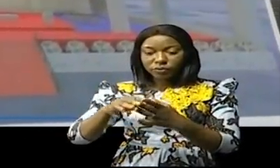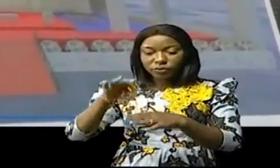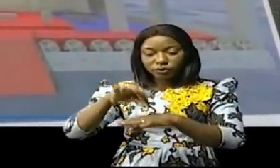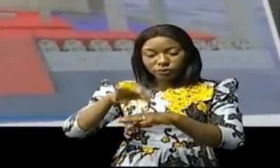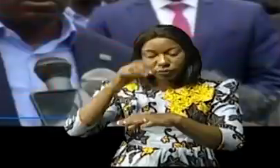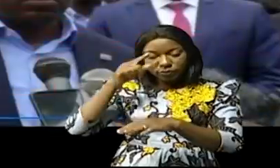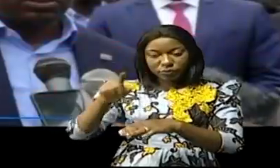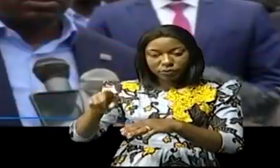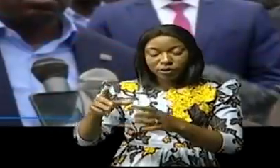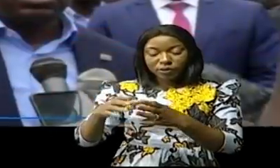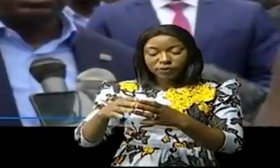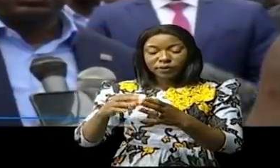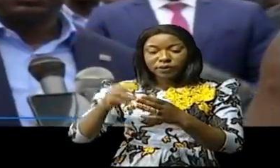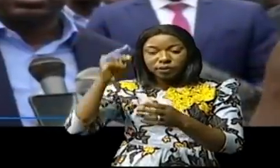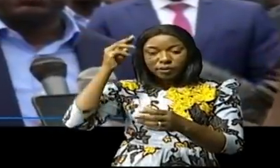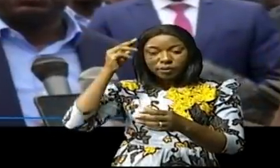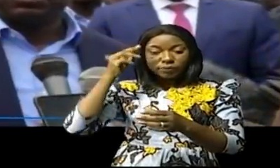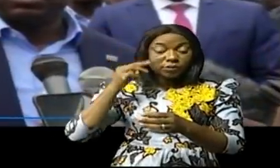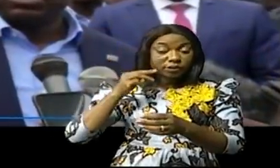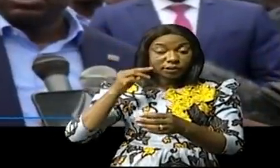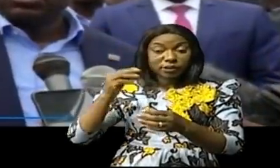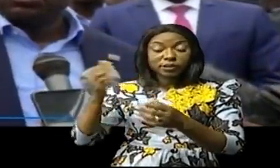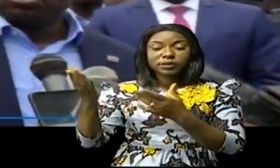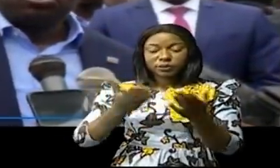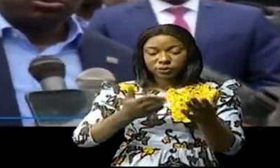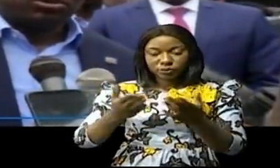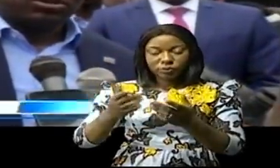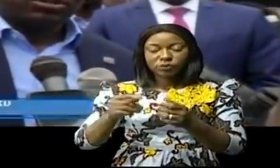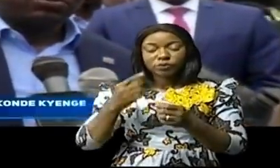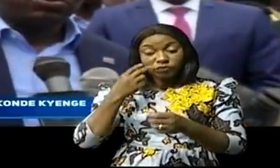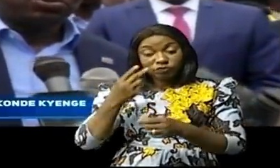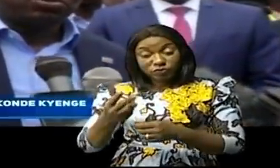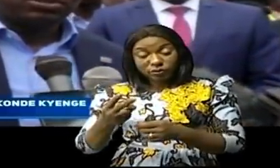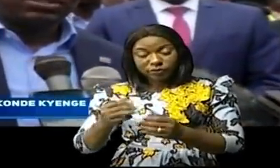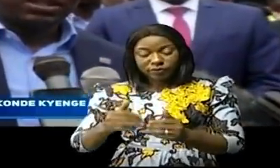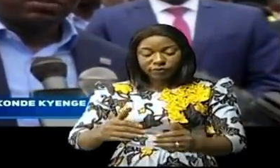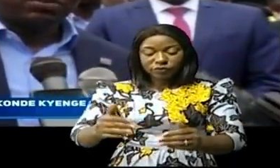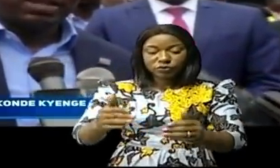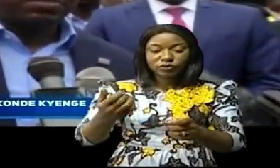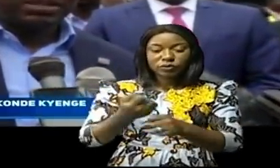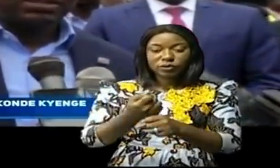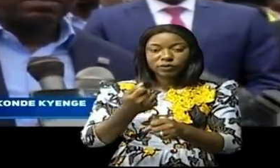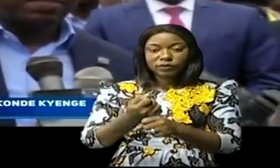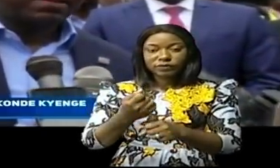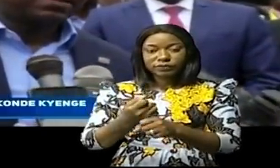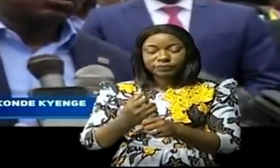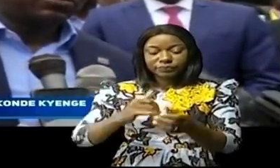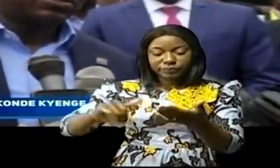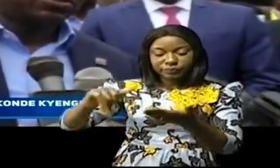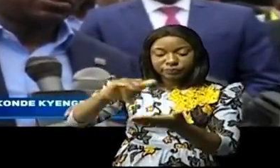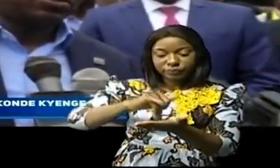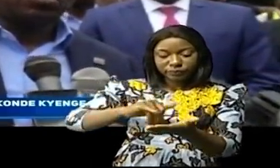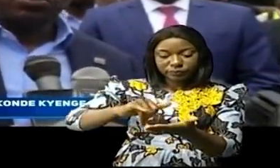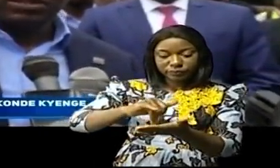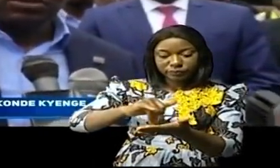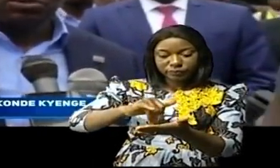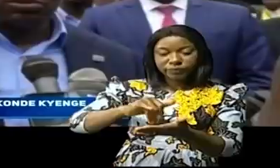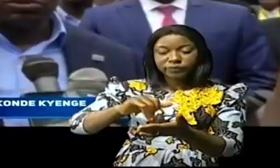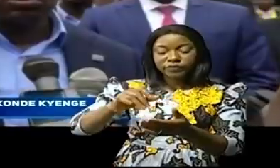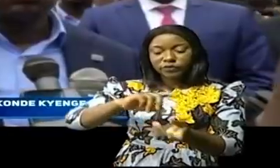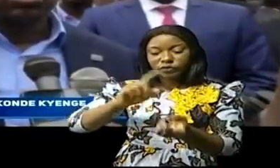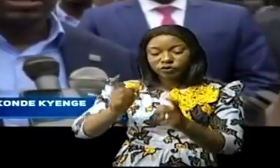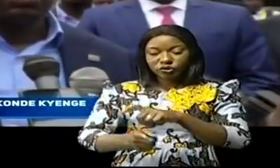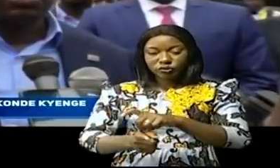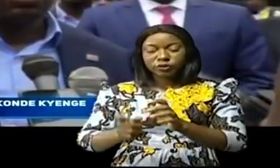des Transports au point de communication et des enclavements sur l'évolution des travaux de la piste qui doivent être renovés